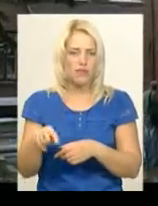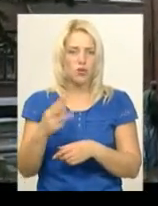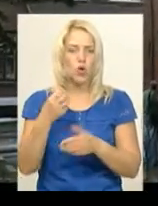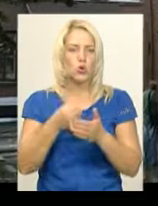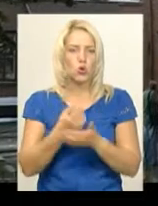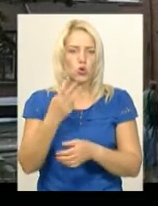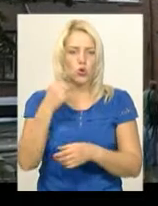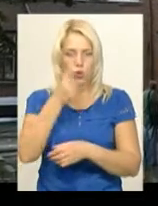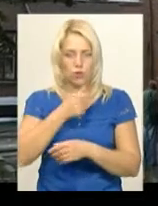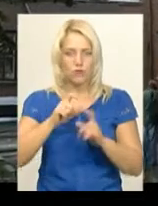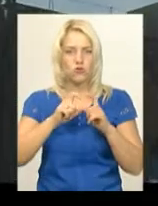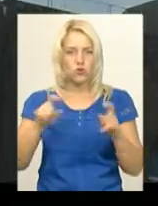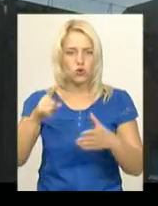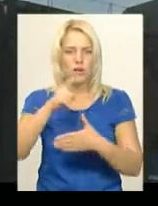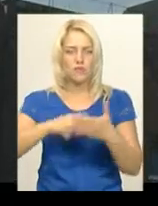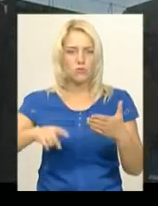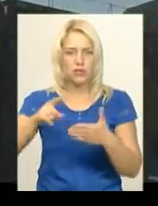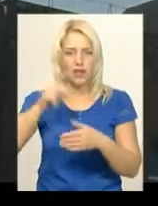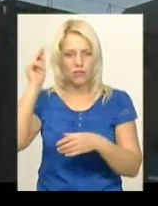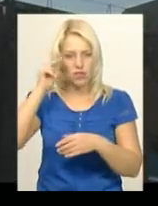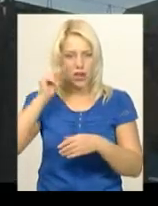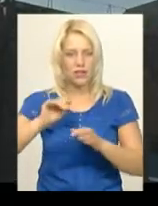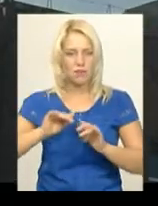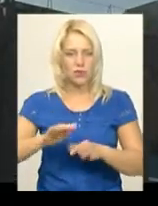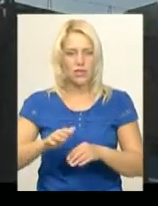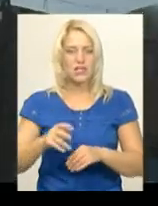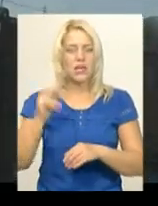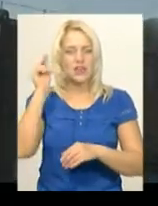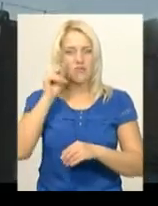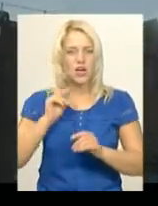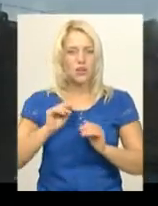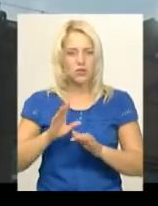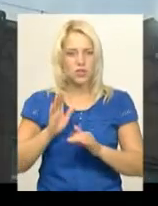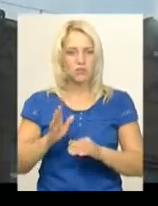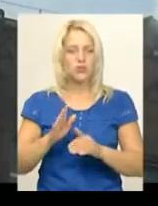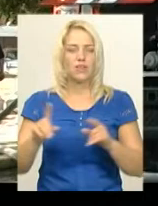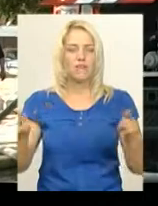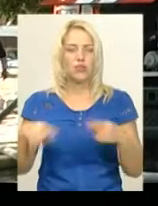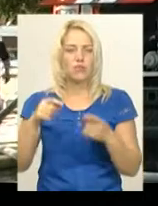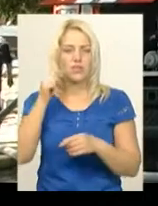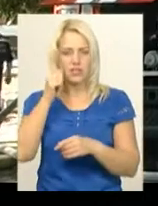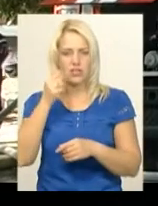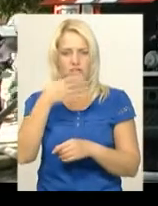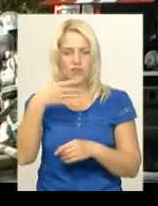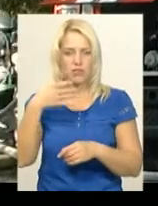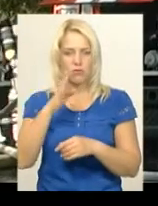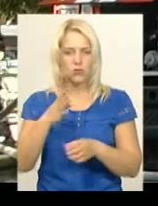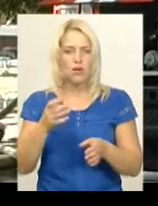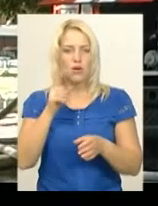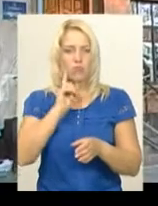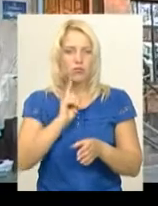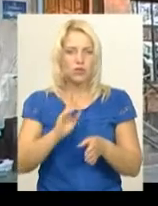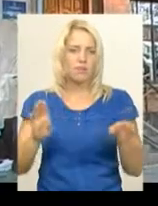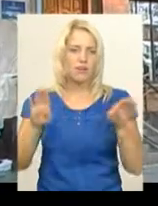пожежі відмінили уроки. Навчальний процес відновиться завтра. Четвертий поверх перекриють, сказала заступниця Хмельницького міського голови Галина